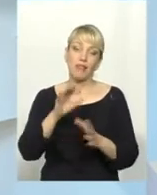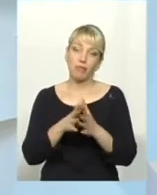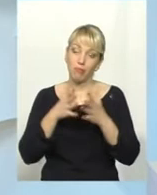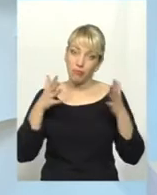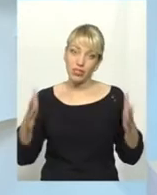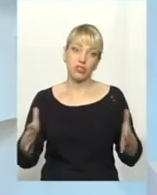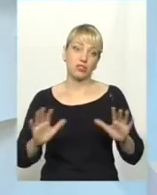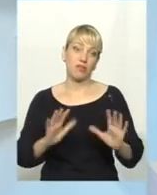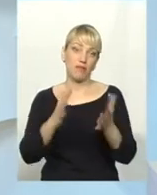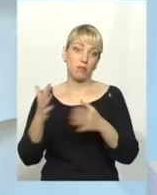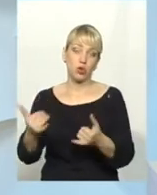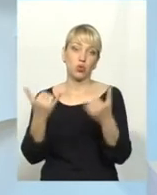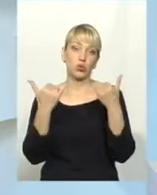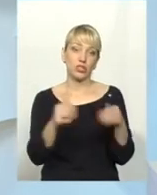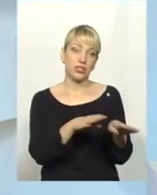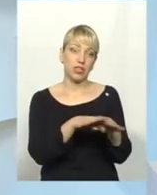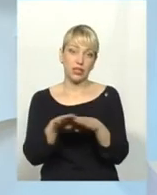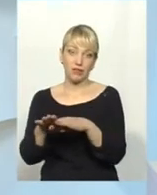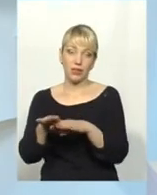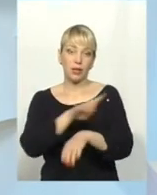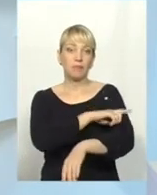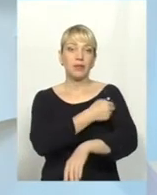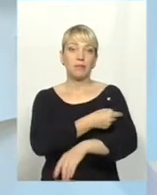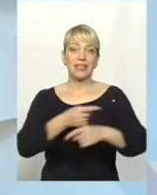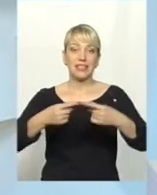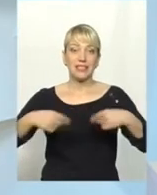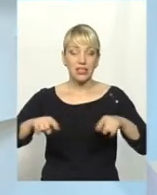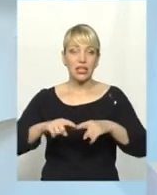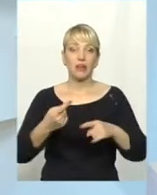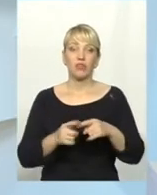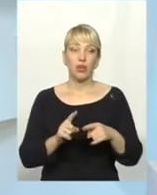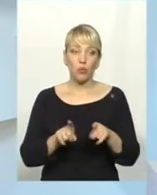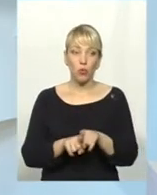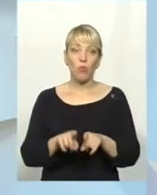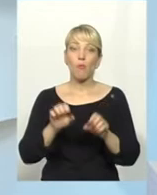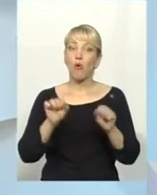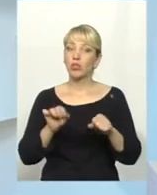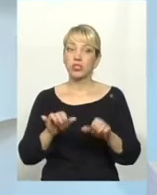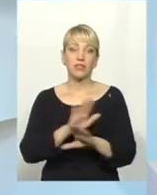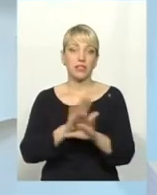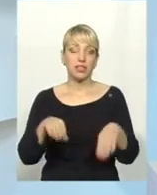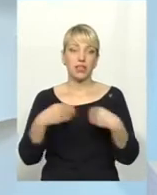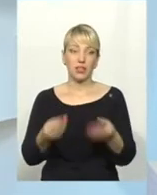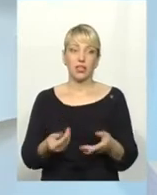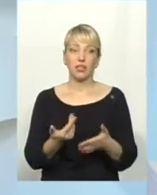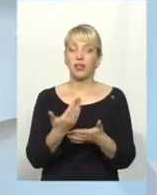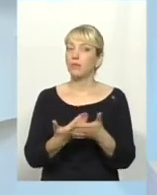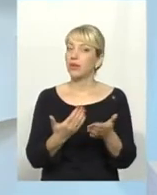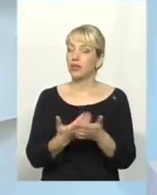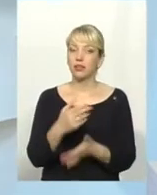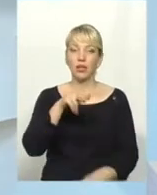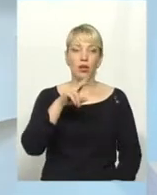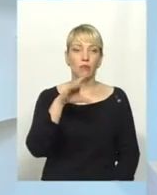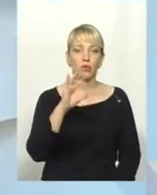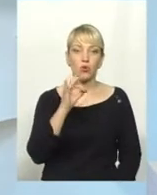сучасний рівень медицини таку можливість надає. Якщо ми говоримо про нашу спеціальність, там, псориаз, атопічний